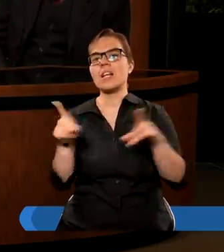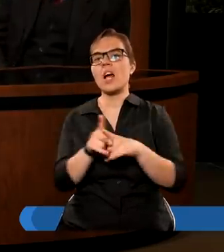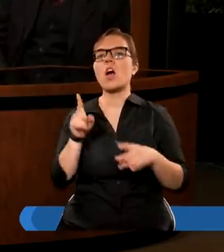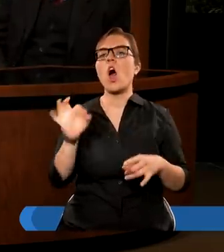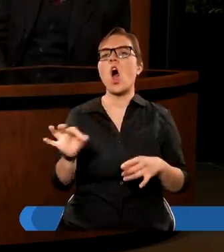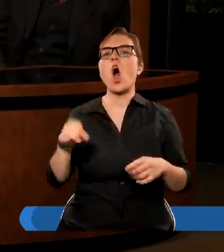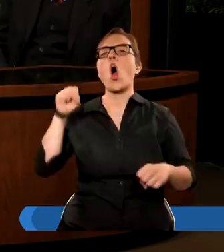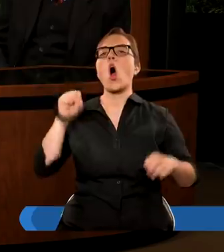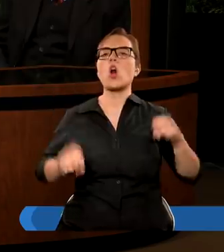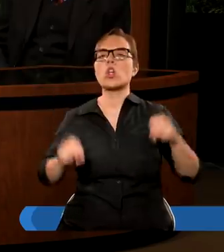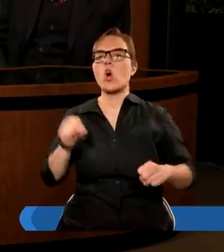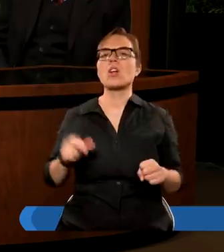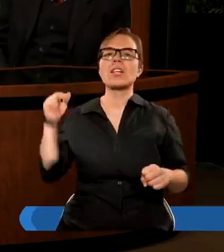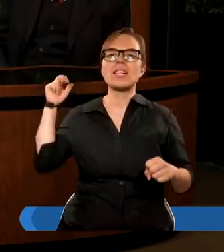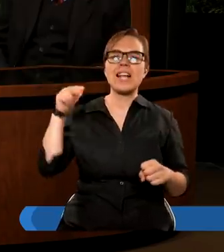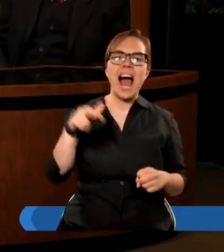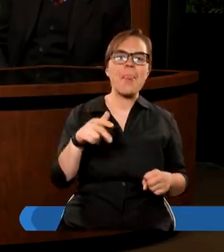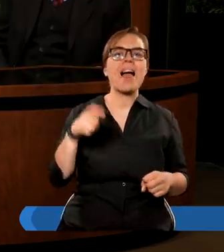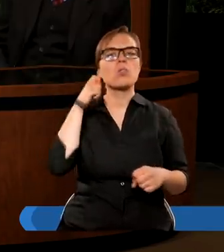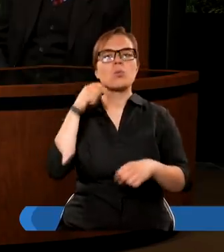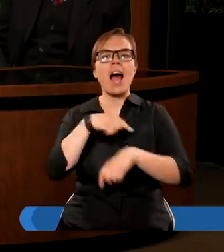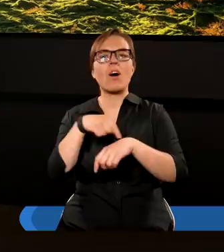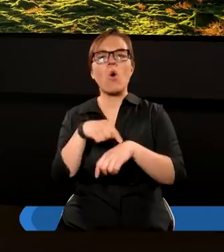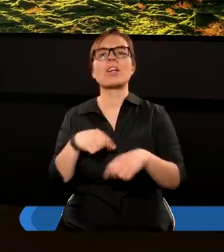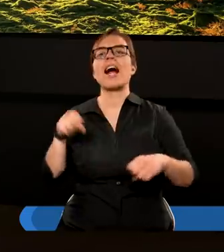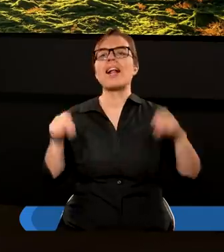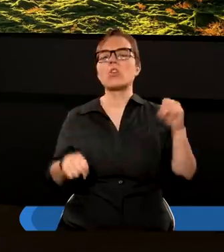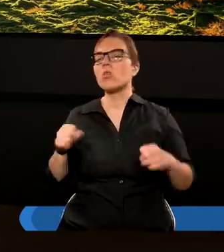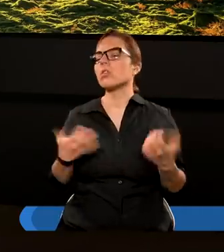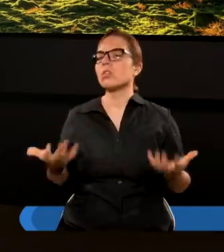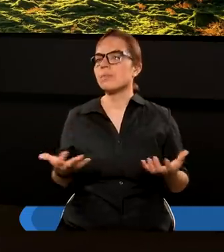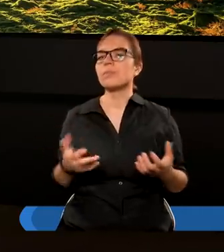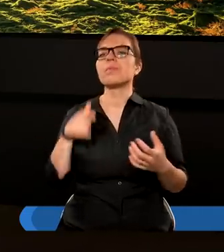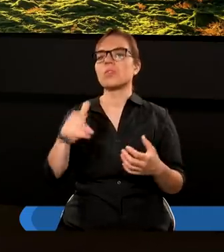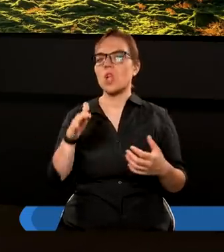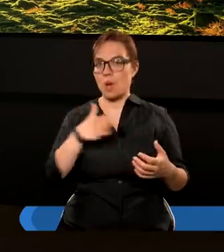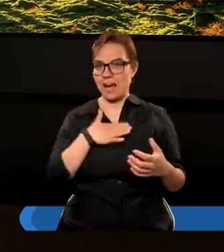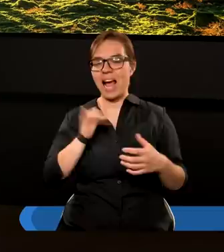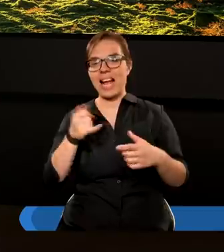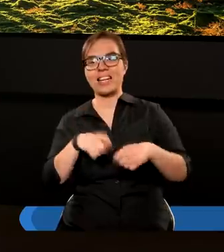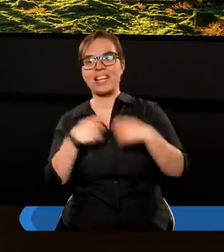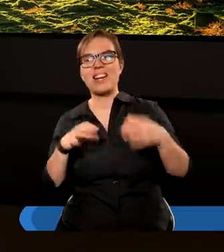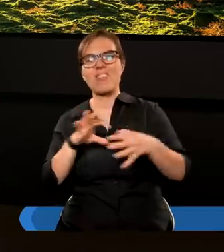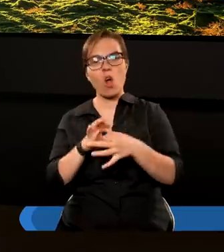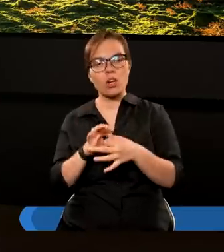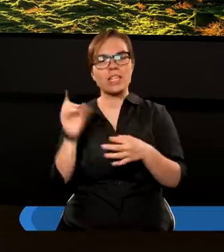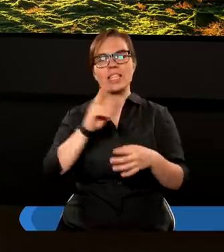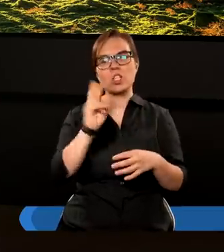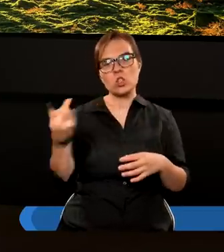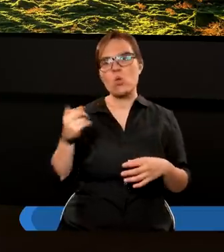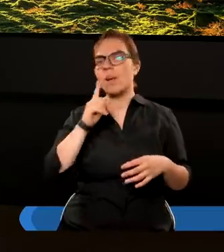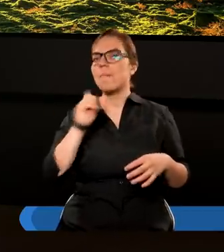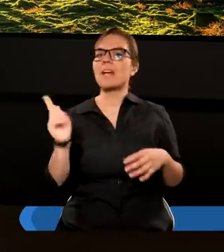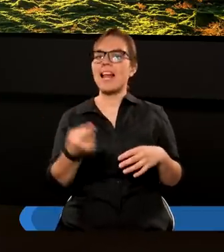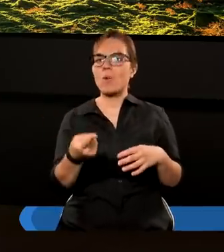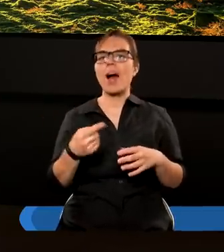o sądzie, nadeszła godzina sądu, czy to może mieć jakiś związek też z tym drugim